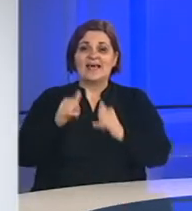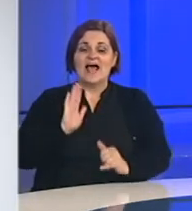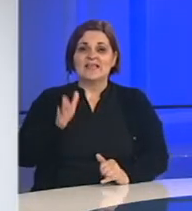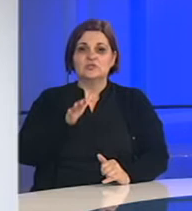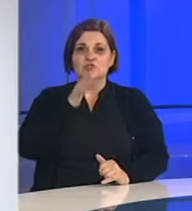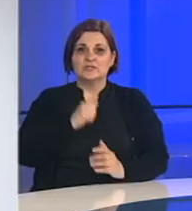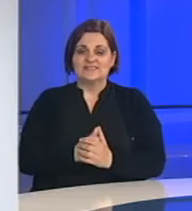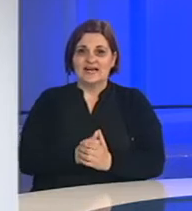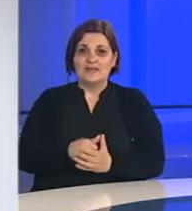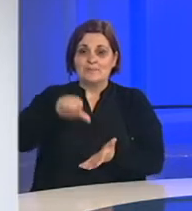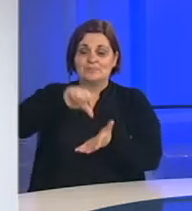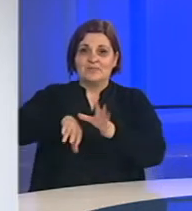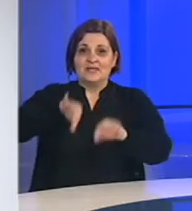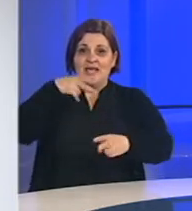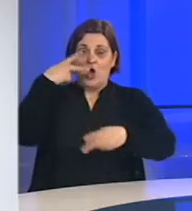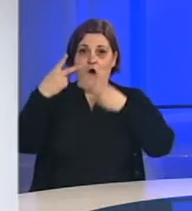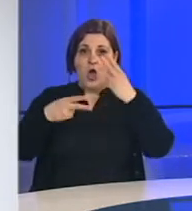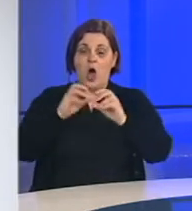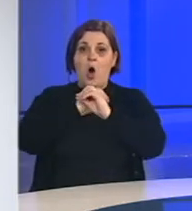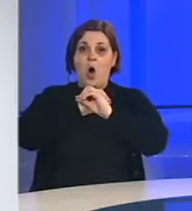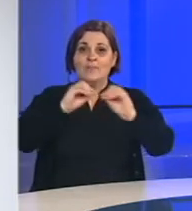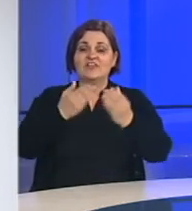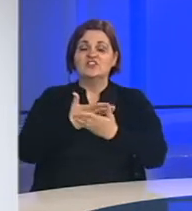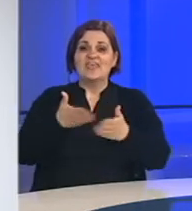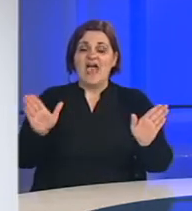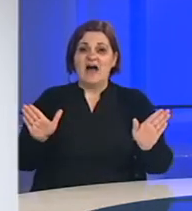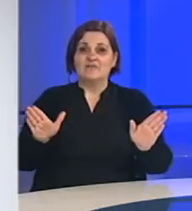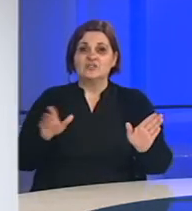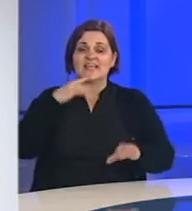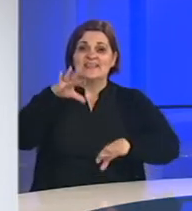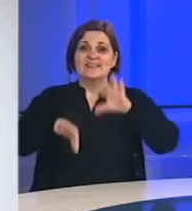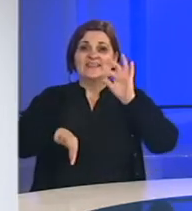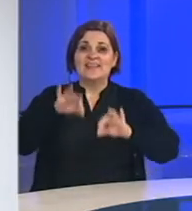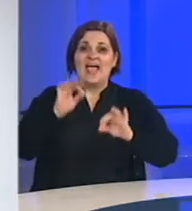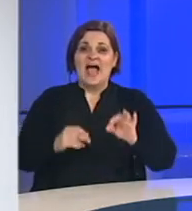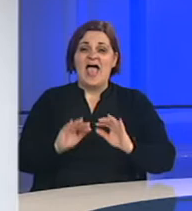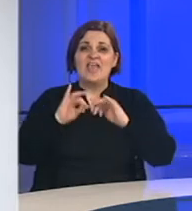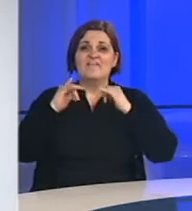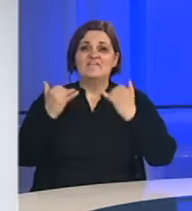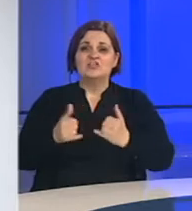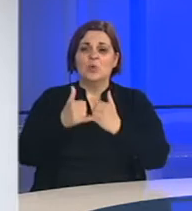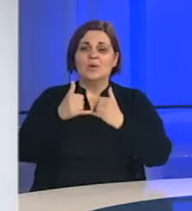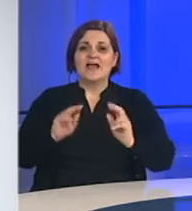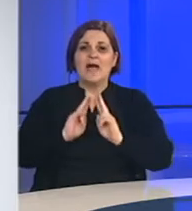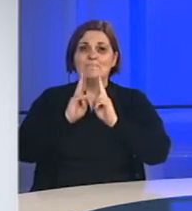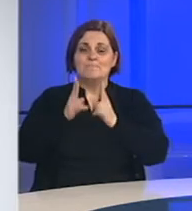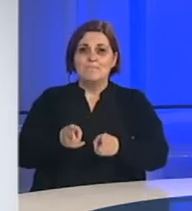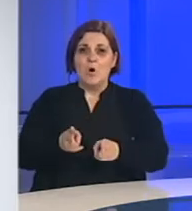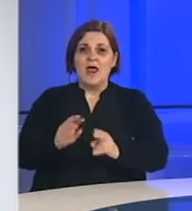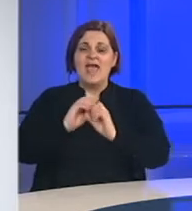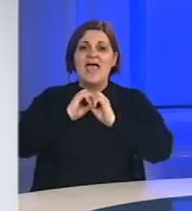Sarajevo. Centralna izborna komisija obavještava javnost da će se izbori za izbor bivječnika u viječe grada Mostara